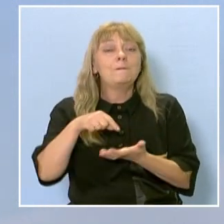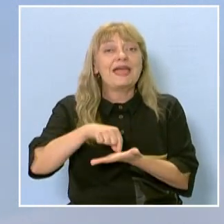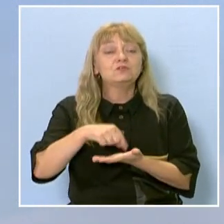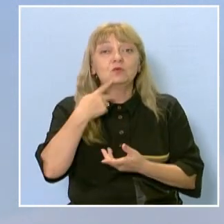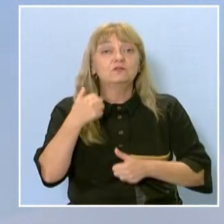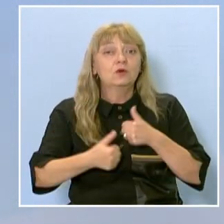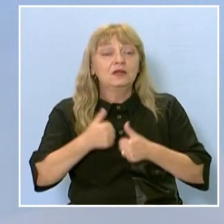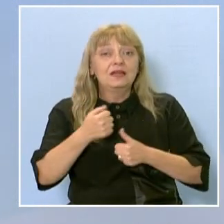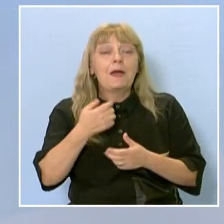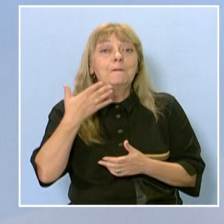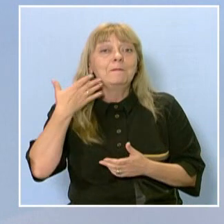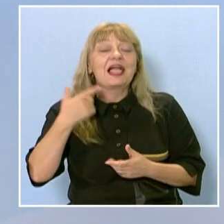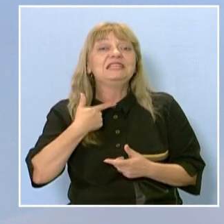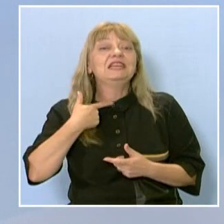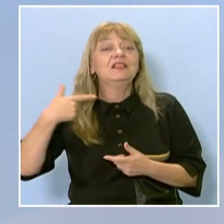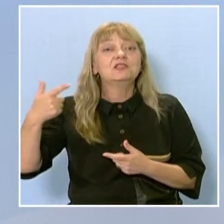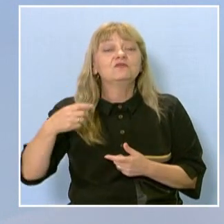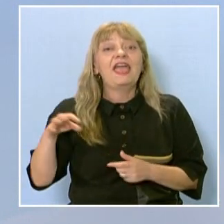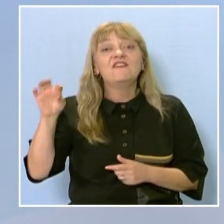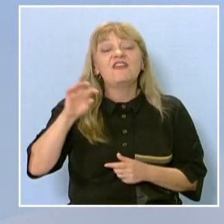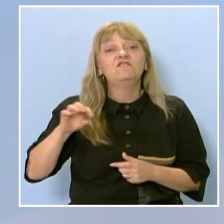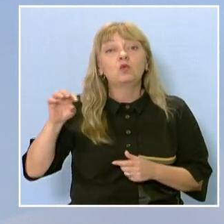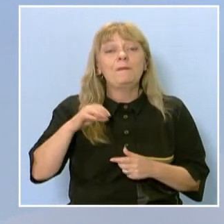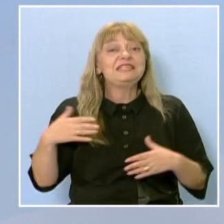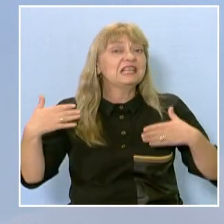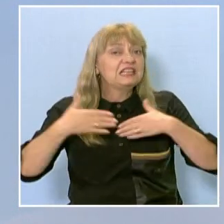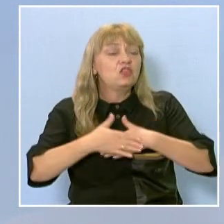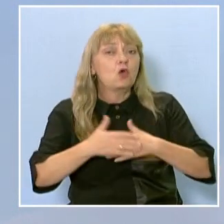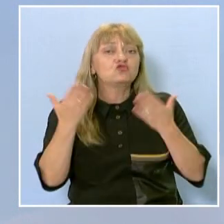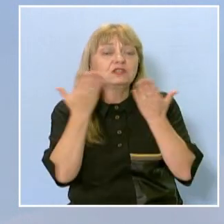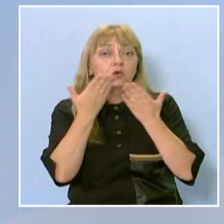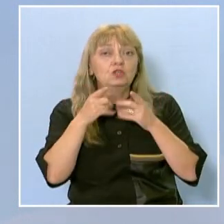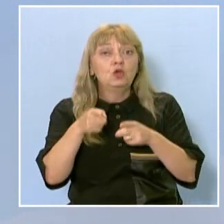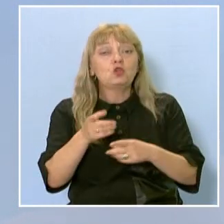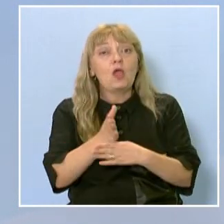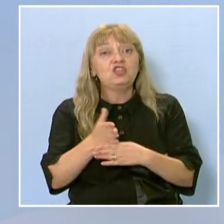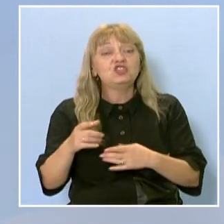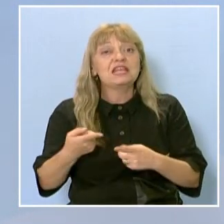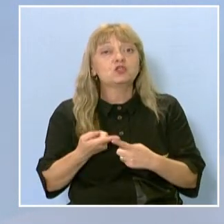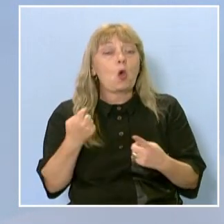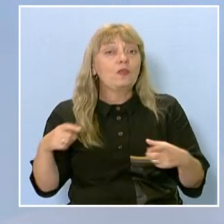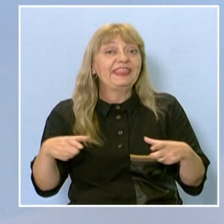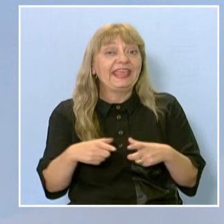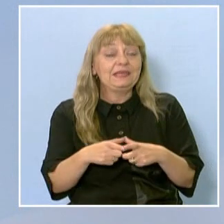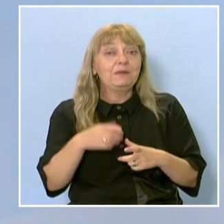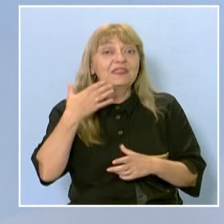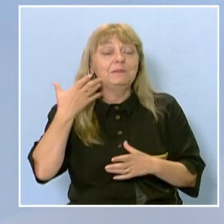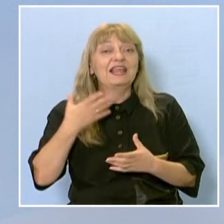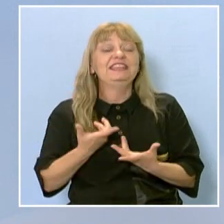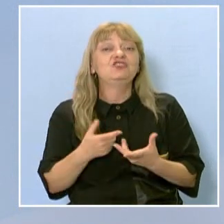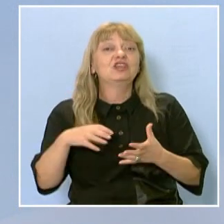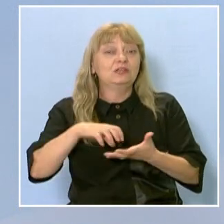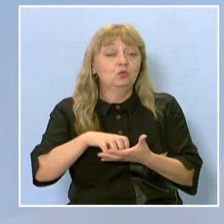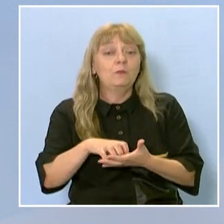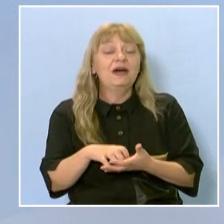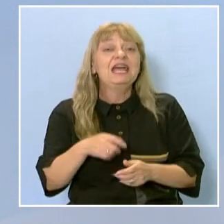подкаст Млади гласове в Европейската нощ на учените. Той е част от екипа на младежкия подкаст Ученически глас,